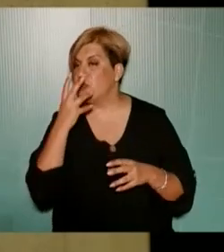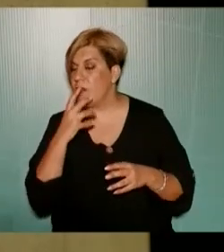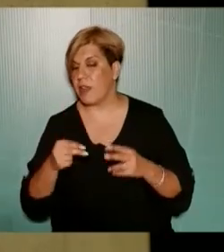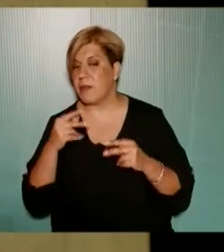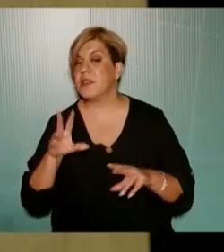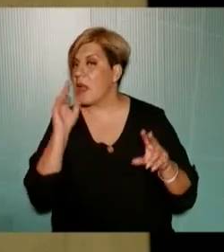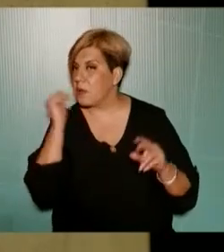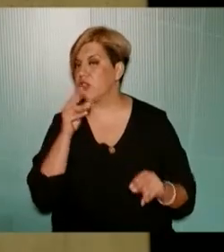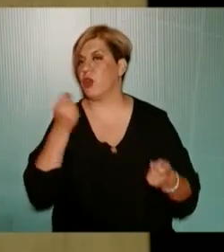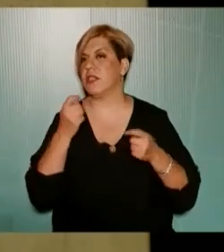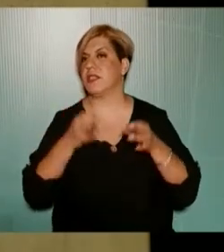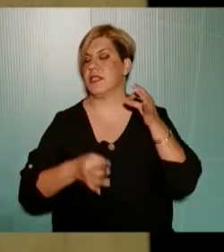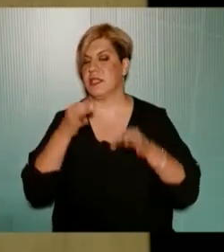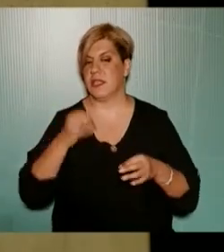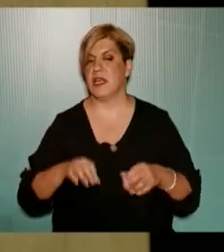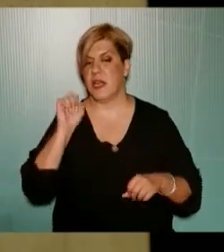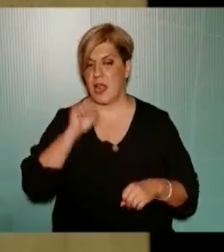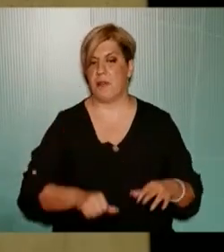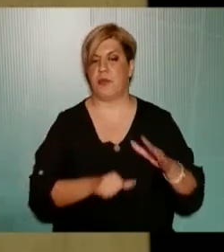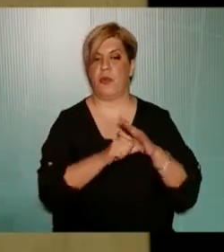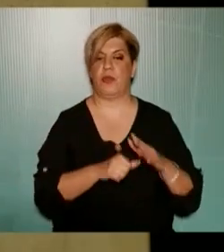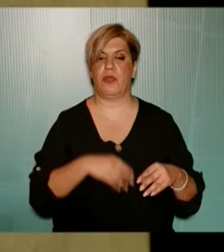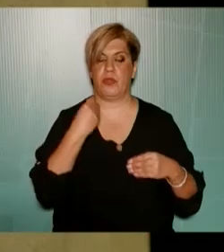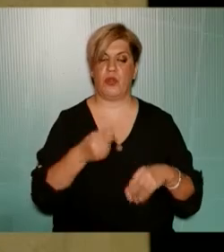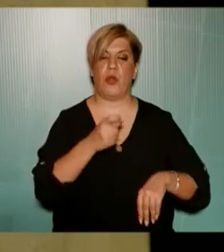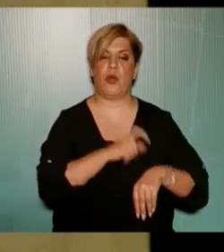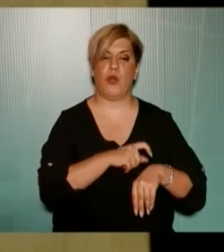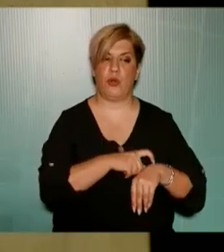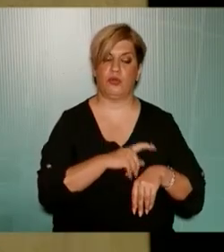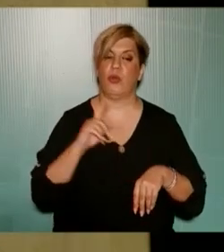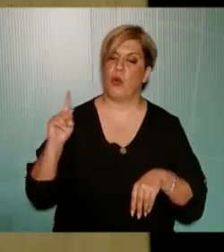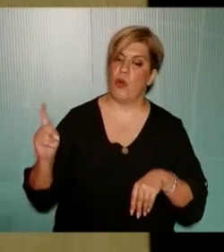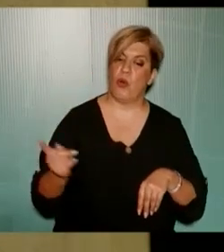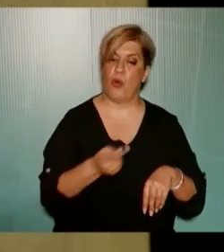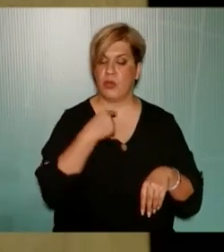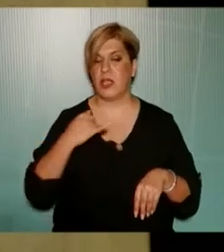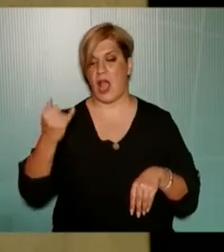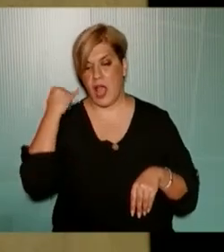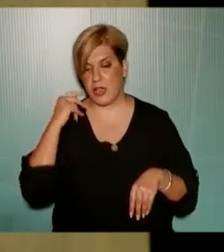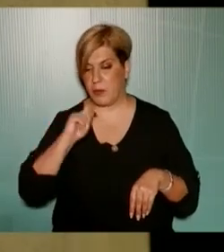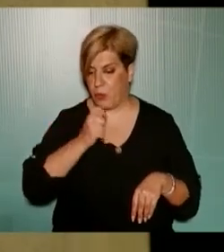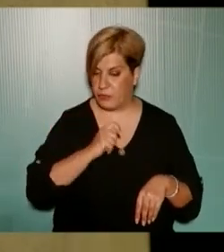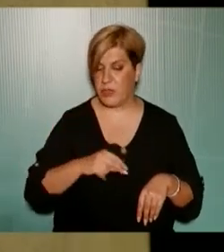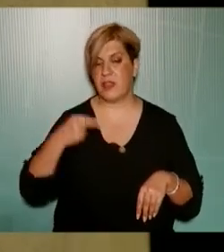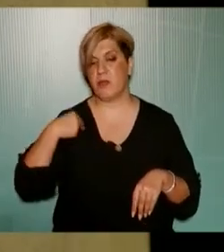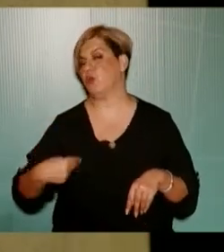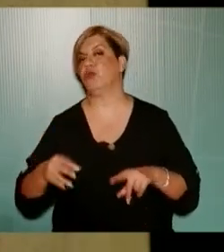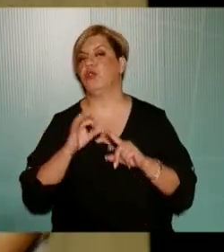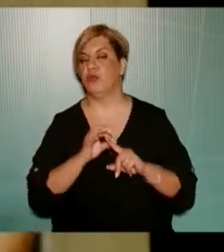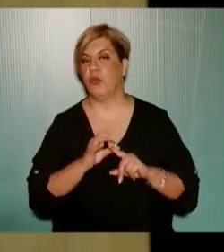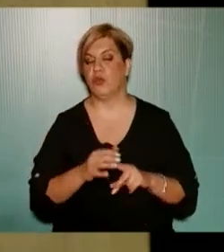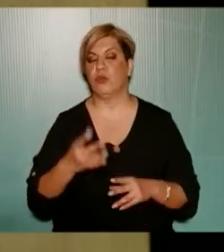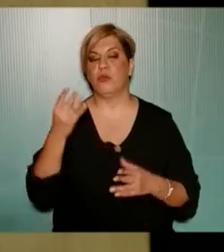συγκινόταν η συζήτηση και ναι κύριε Πρόεδρε δινόταν ο χρόνος σε όλους και στην αντιπολίτευση και στους δημοτικούς συμβούλους